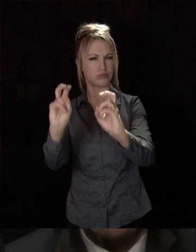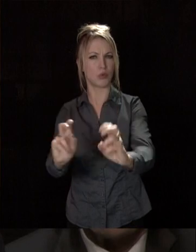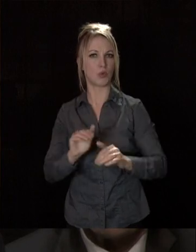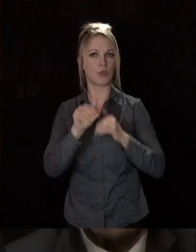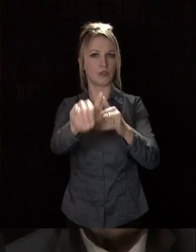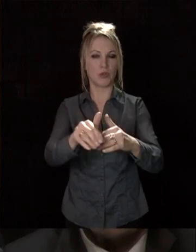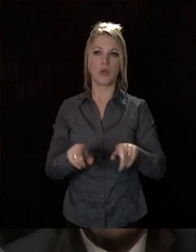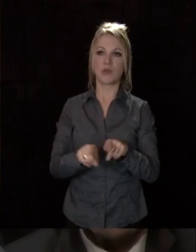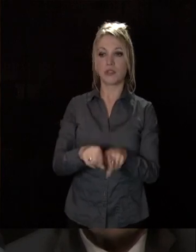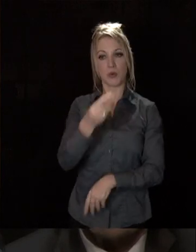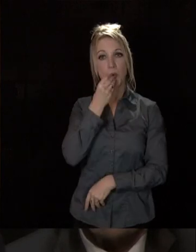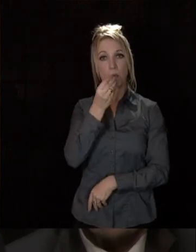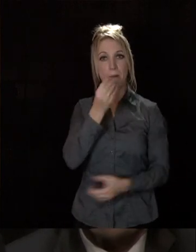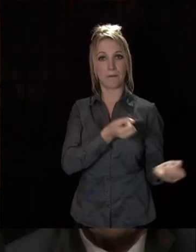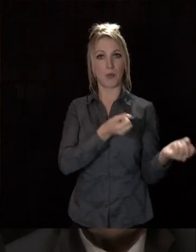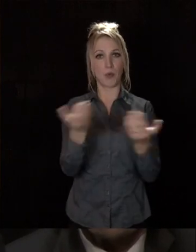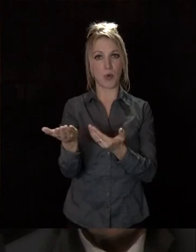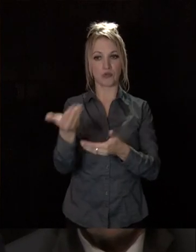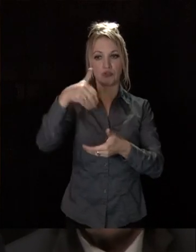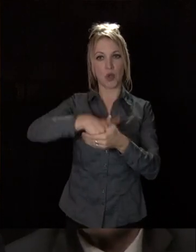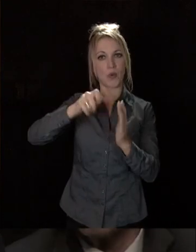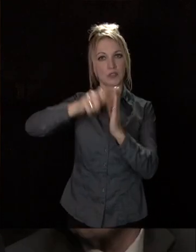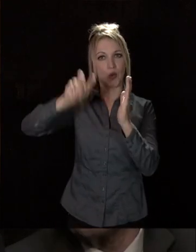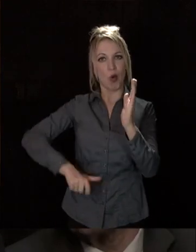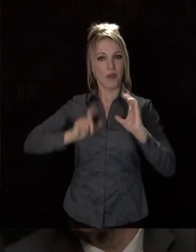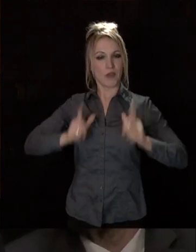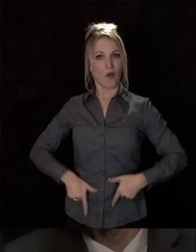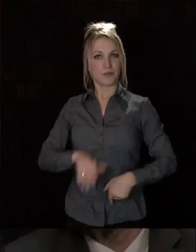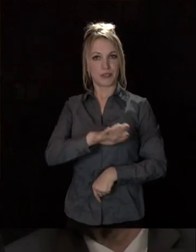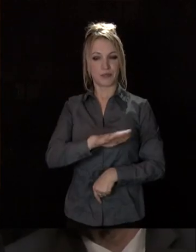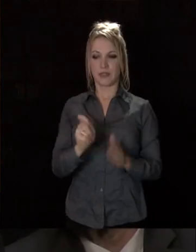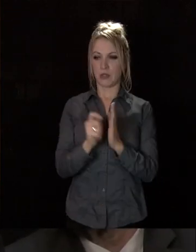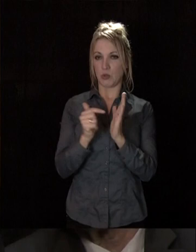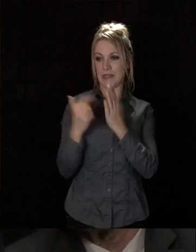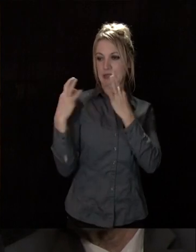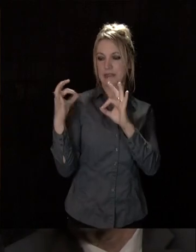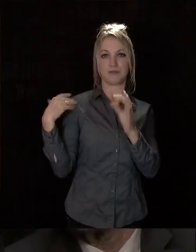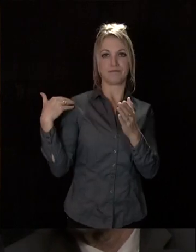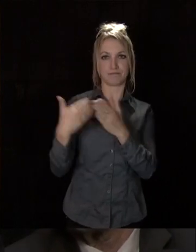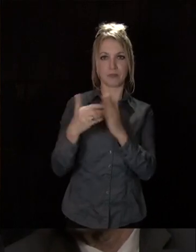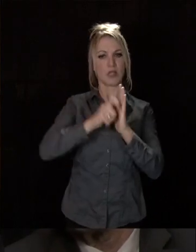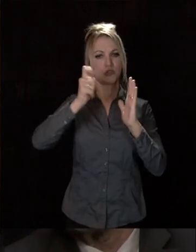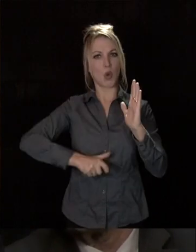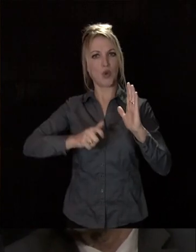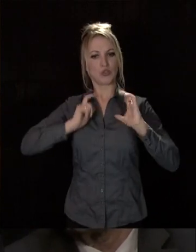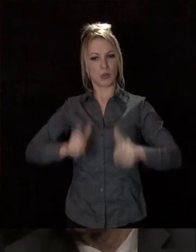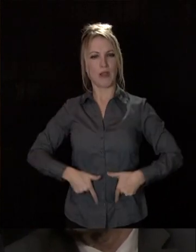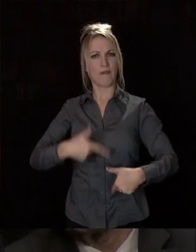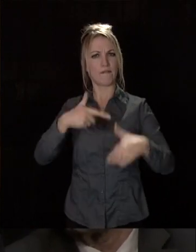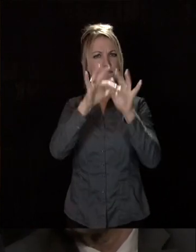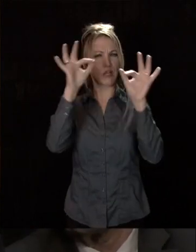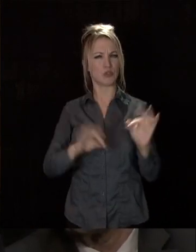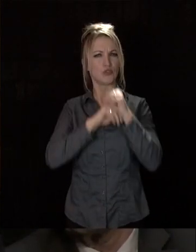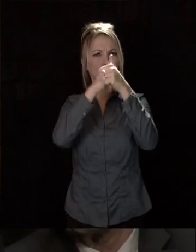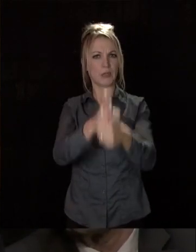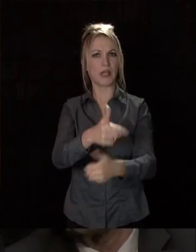des repas proposés dans nos restaurants scolaires. Depuis 2010, la restauration scolaire est facturée sur la base